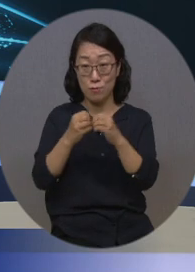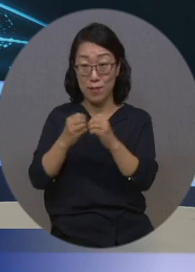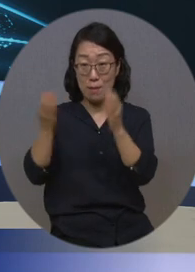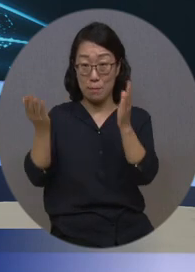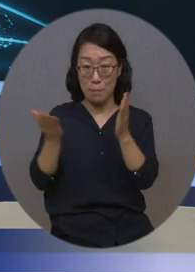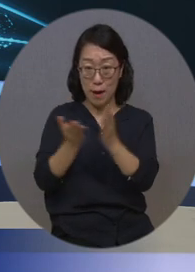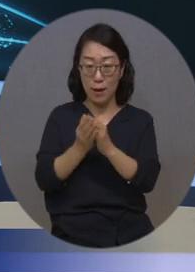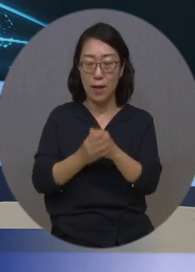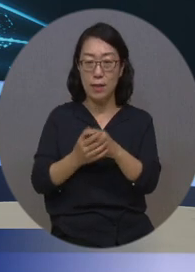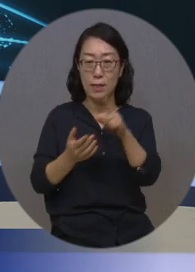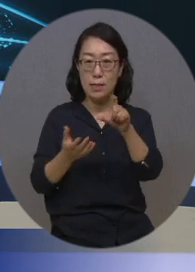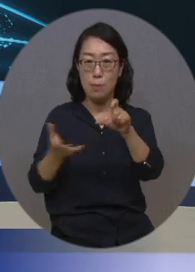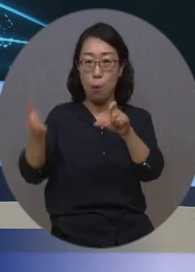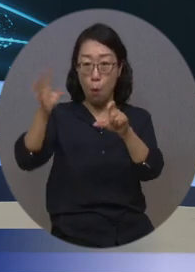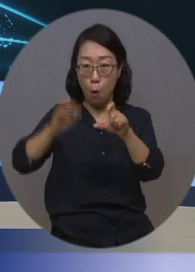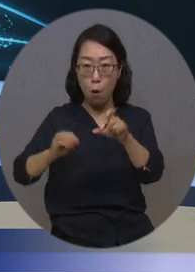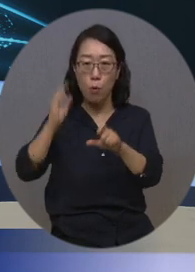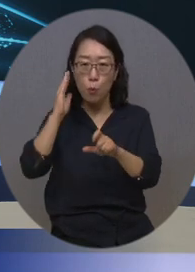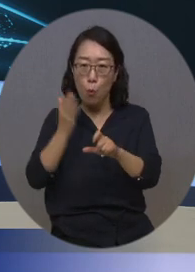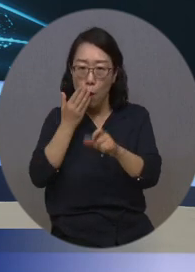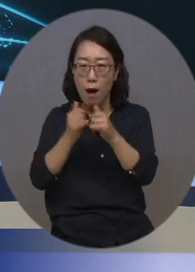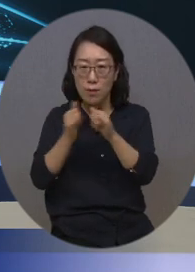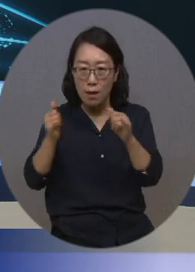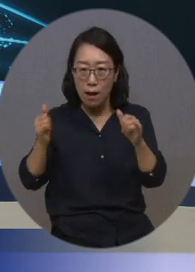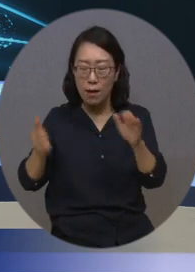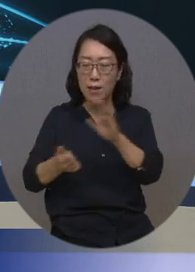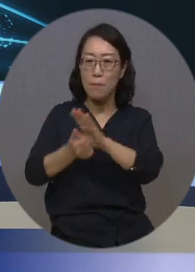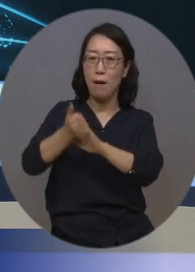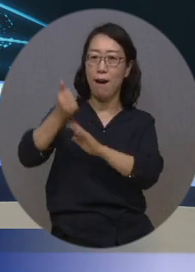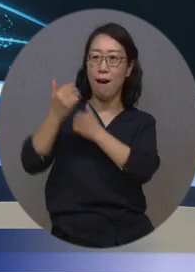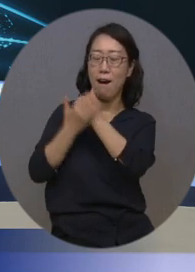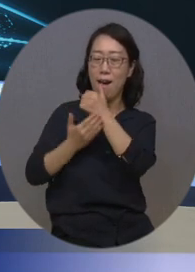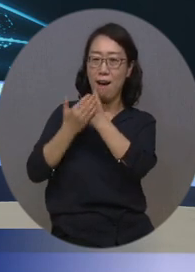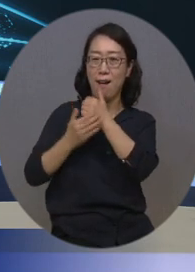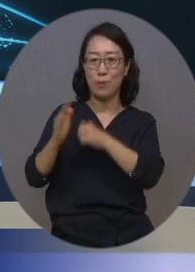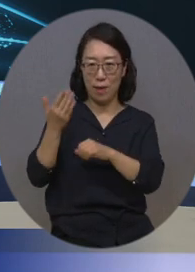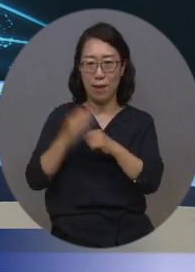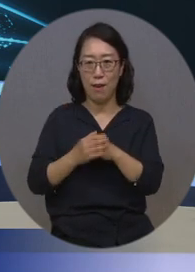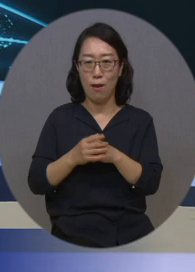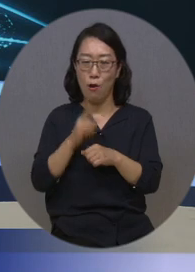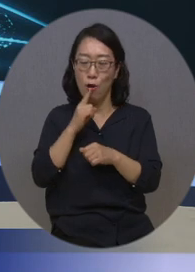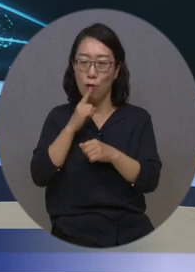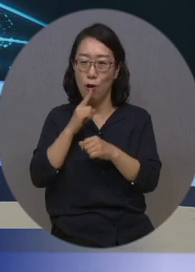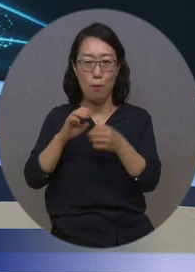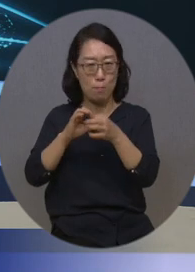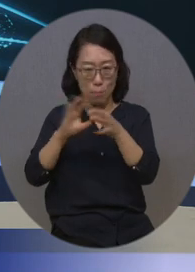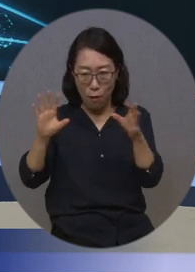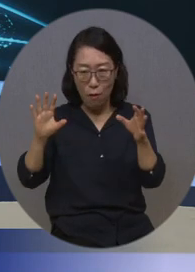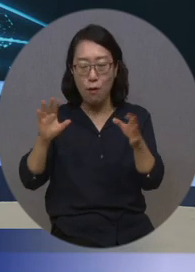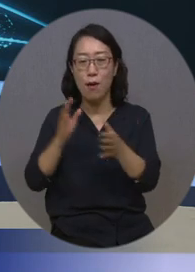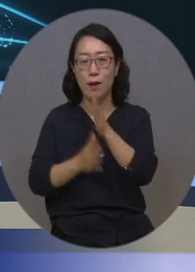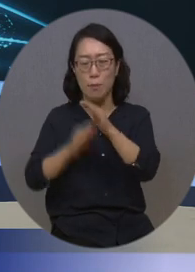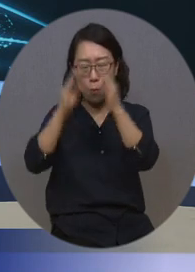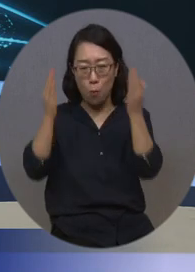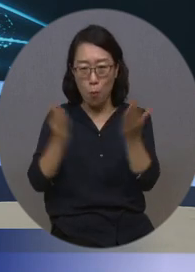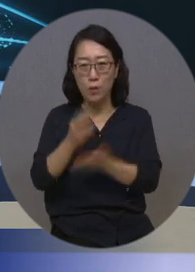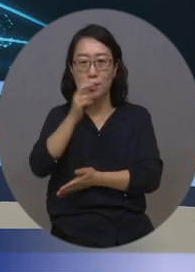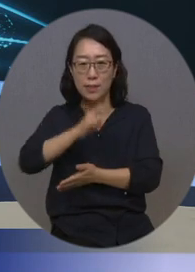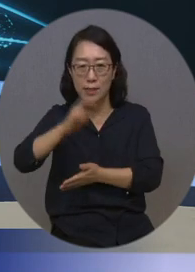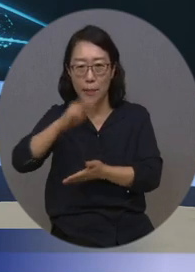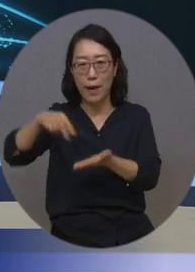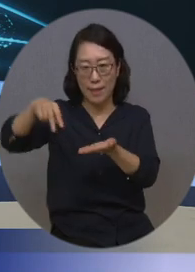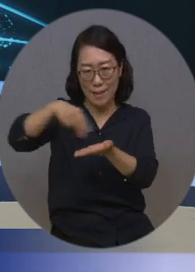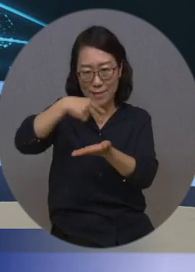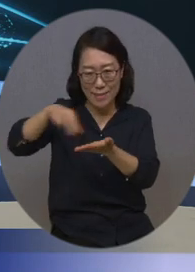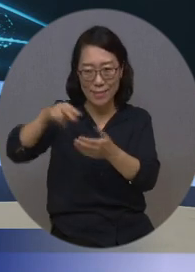15억 명의 청각 장애인들에게 희망을 주었는데요. 언어의 벽을 넘어 모두 함께 음악을 즐기고 춤을 추자는